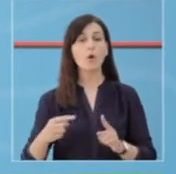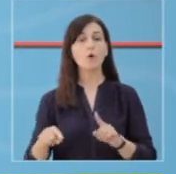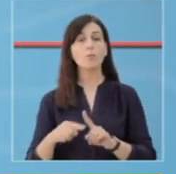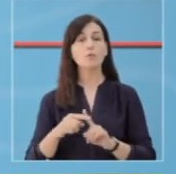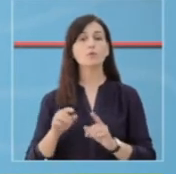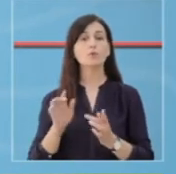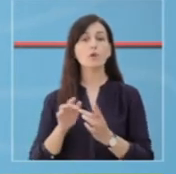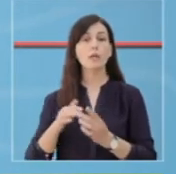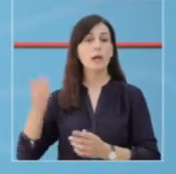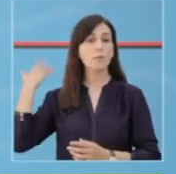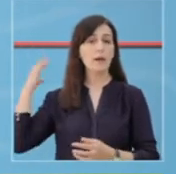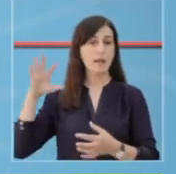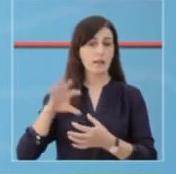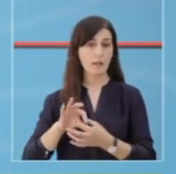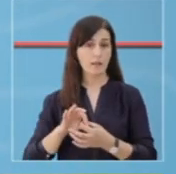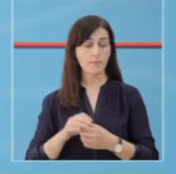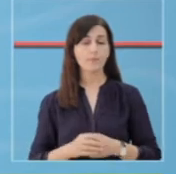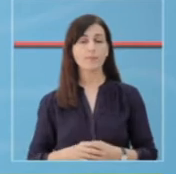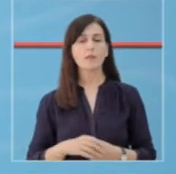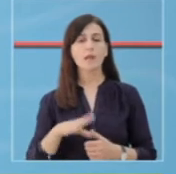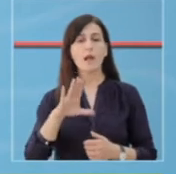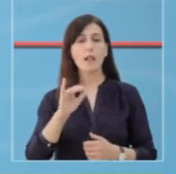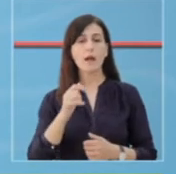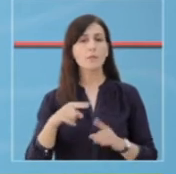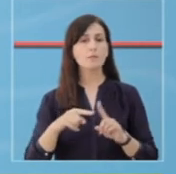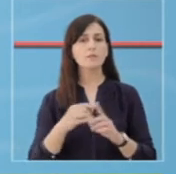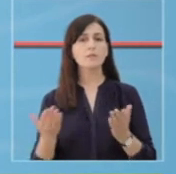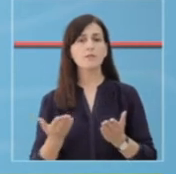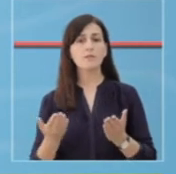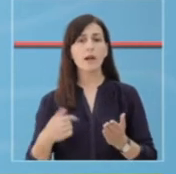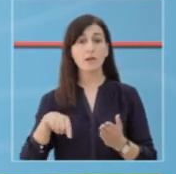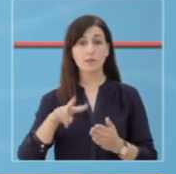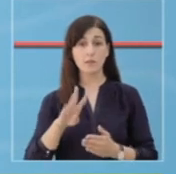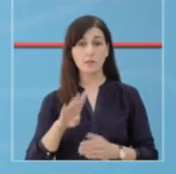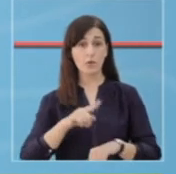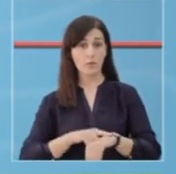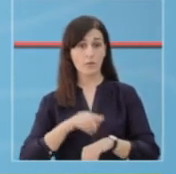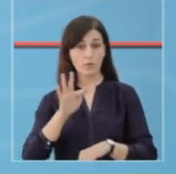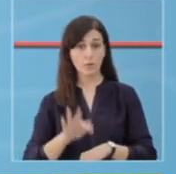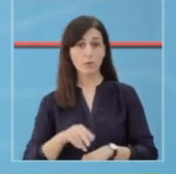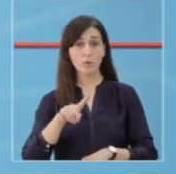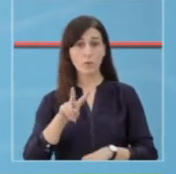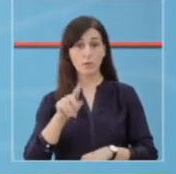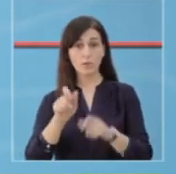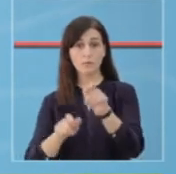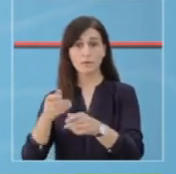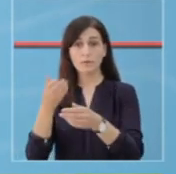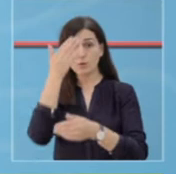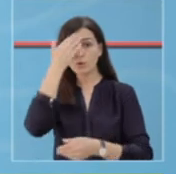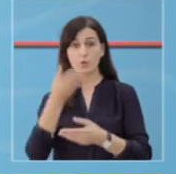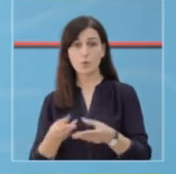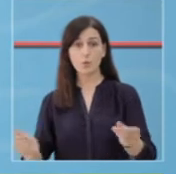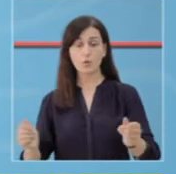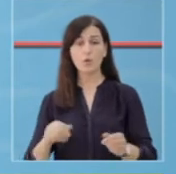rasteve konfirmuar më parë pozitiv. Laimi mirë është se 24 orët e fundit janë shëruar 12 qytetarë,